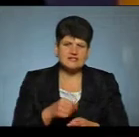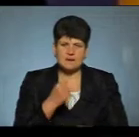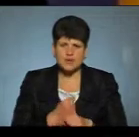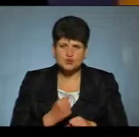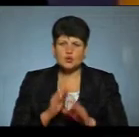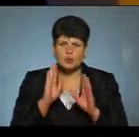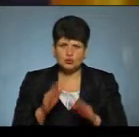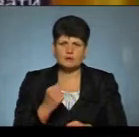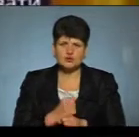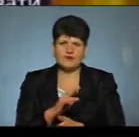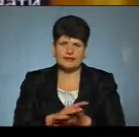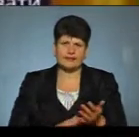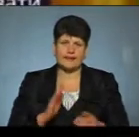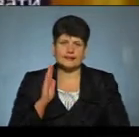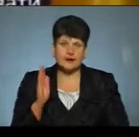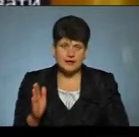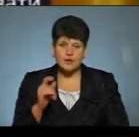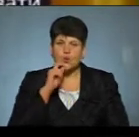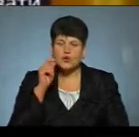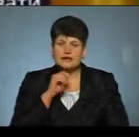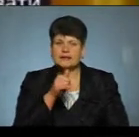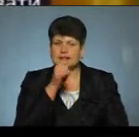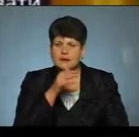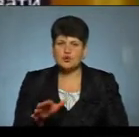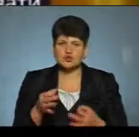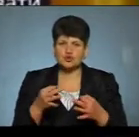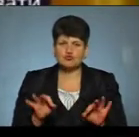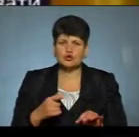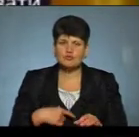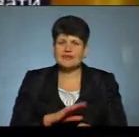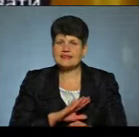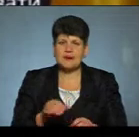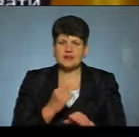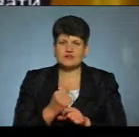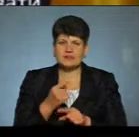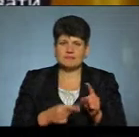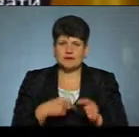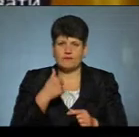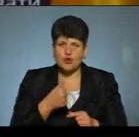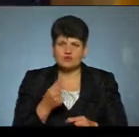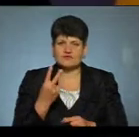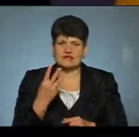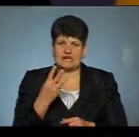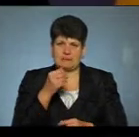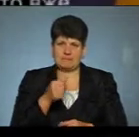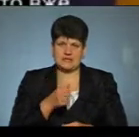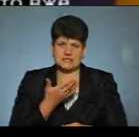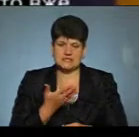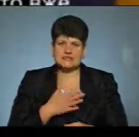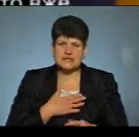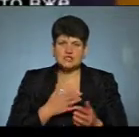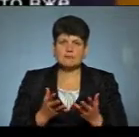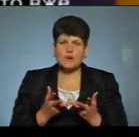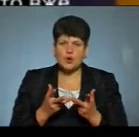працювати надалі. Україна не може дозволити собі не працювати півроку чи навіть 2-3 місяці. За нашими